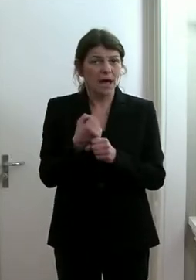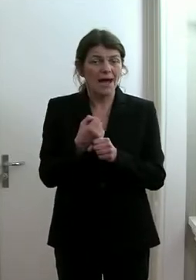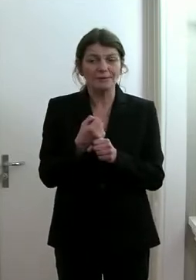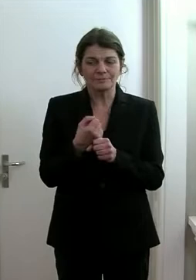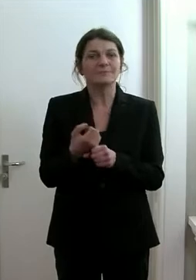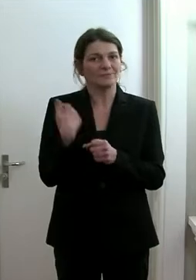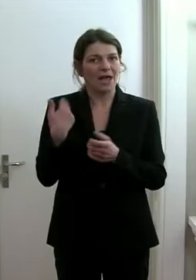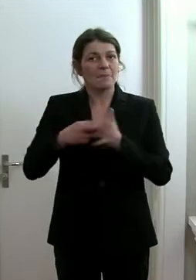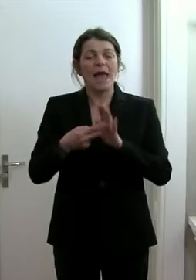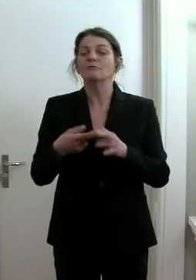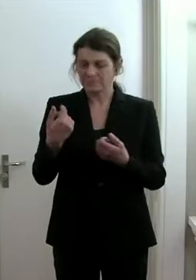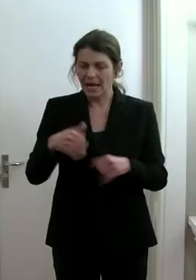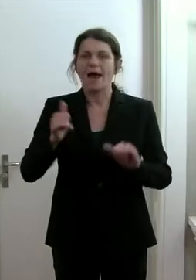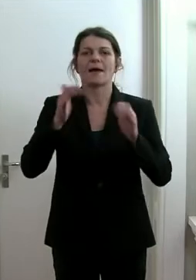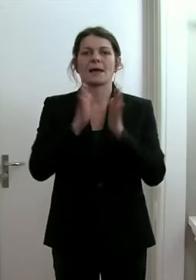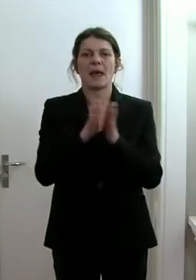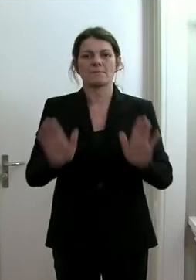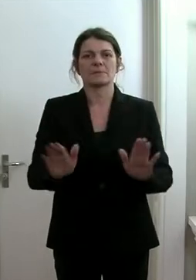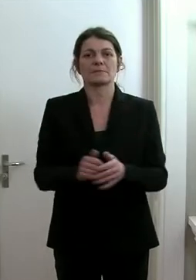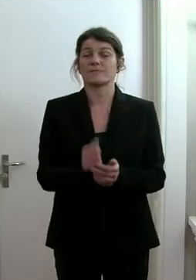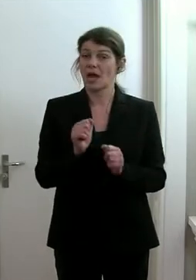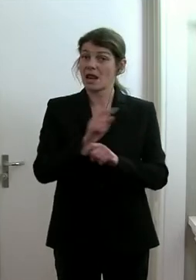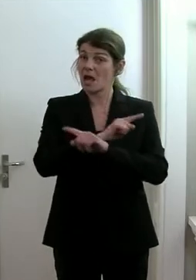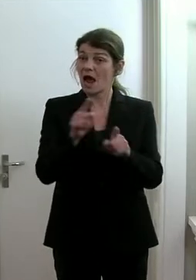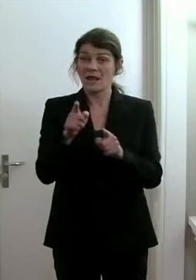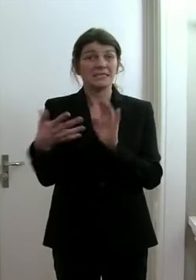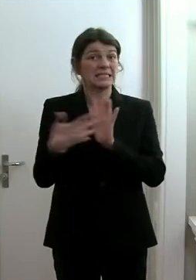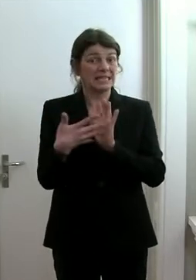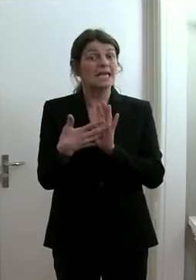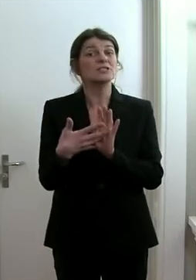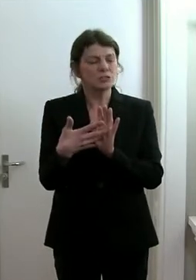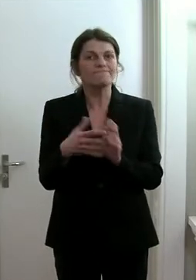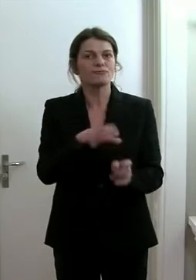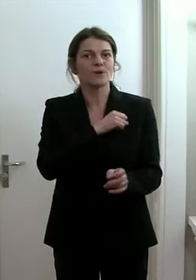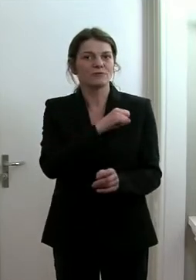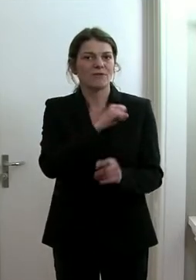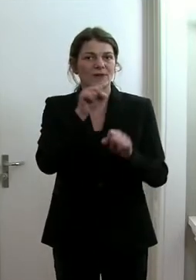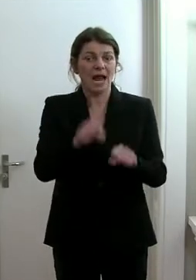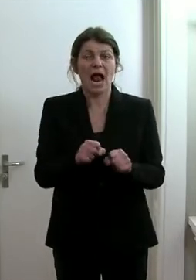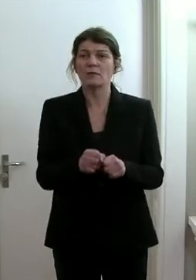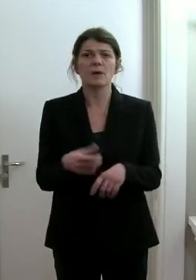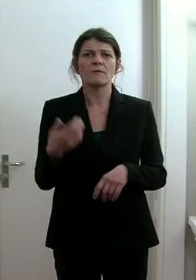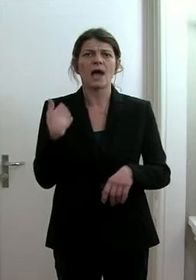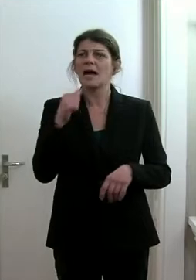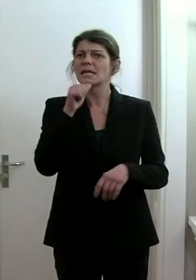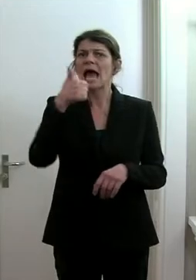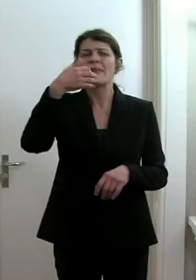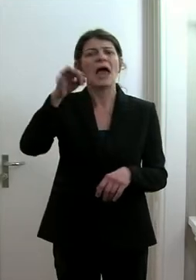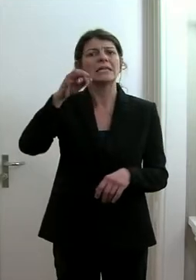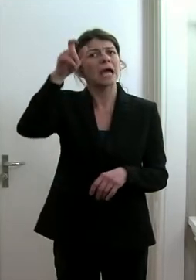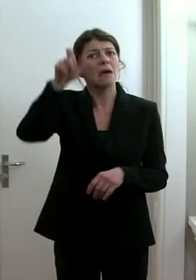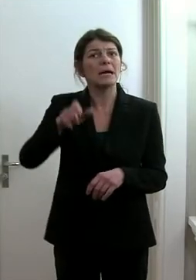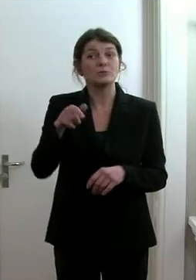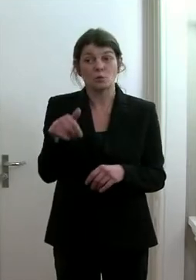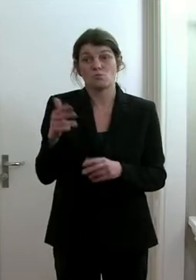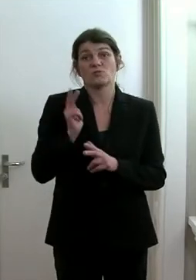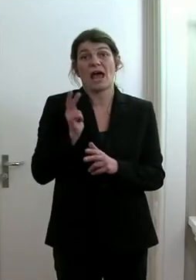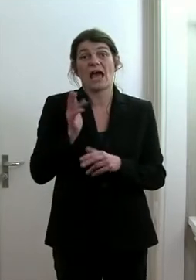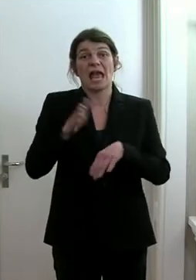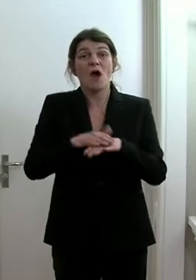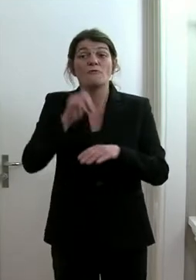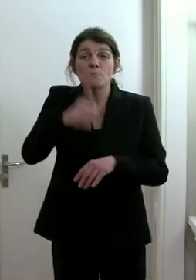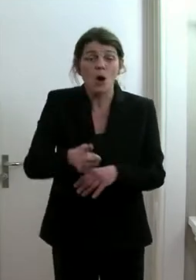haben ihren Zweck erfüllt. Wir konnten alle diese Tests bewältigen, ohne dass eine einzige Person auf den nächsten Tag